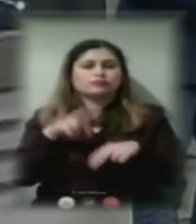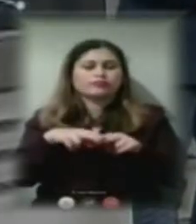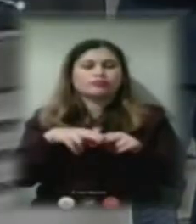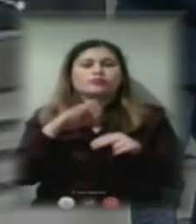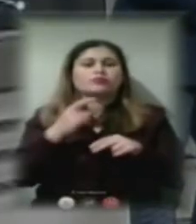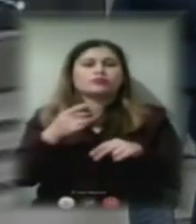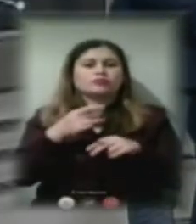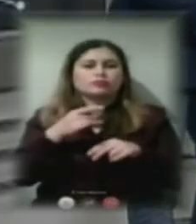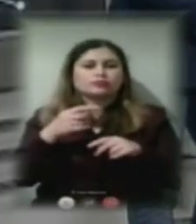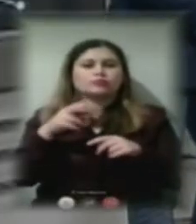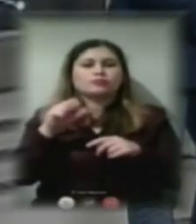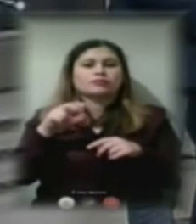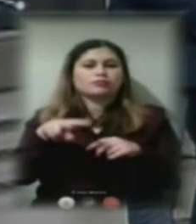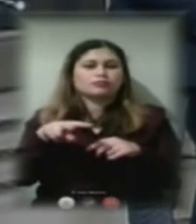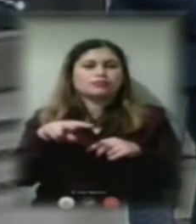Коробел